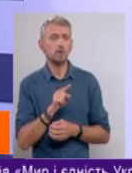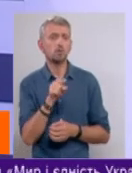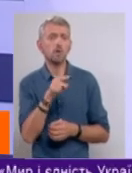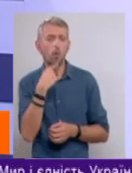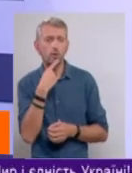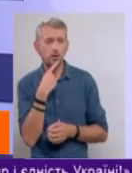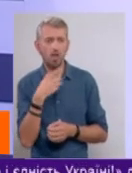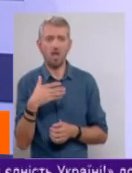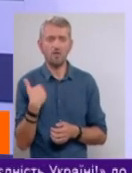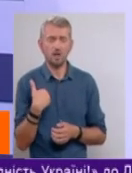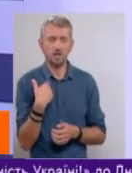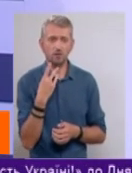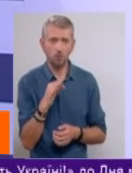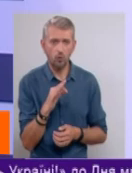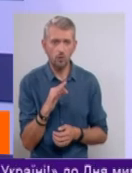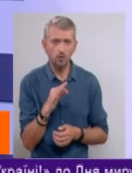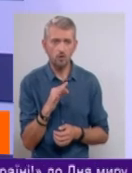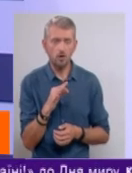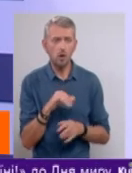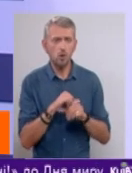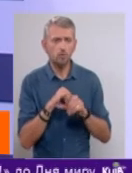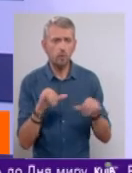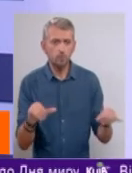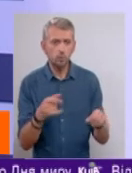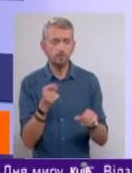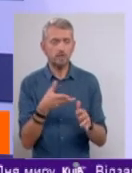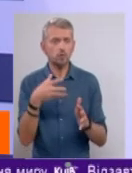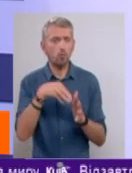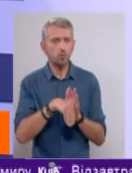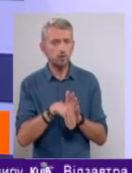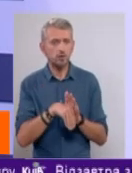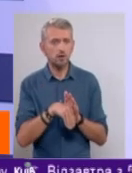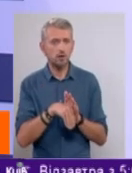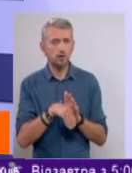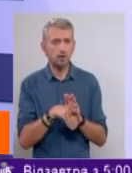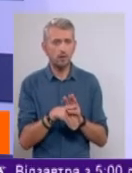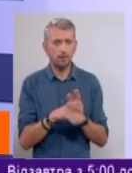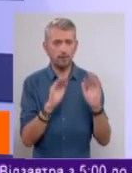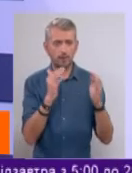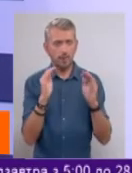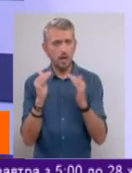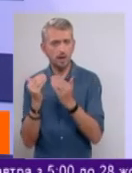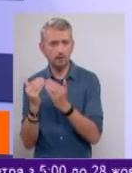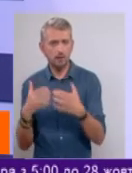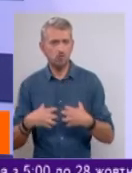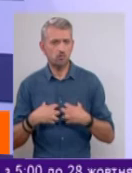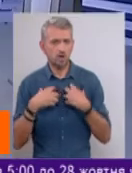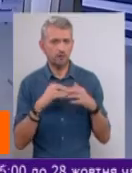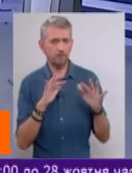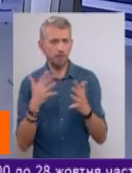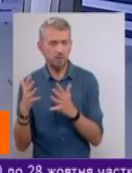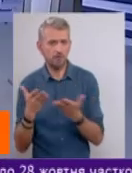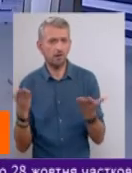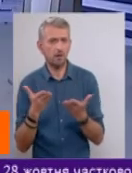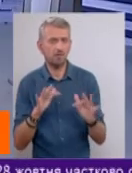ефективно розповсюджувати, в тому числі, нарізки оцих жахливих випадків,